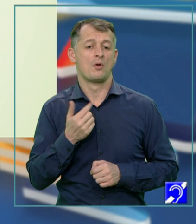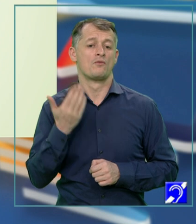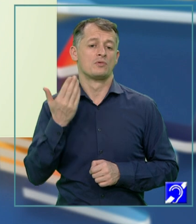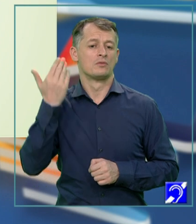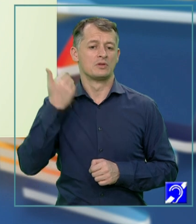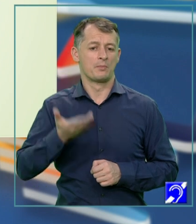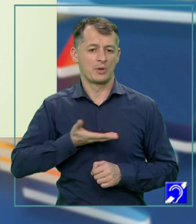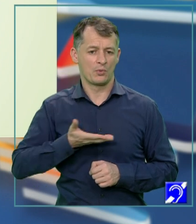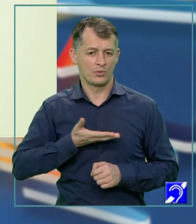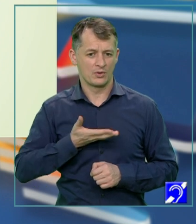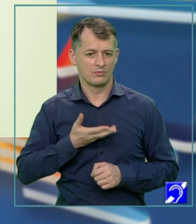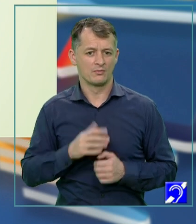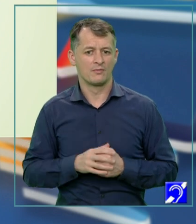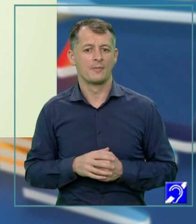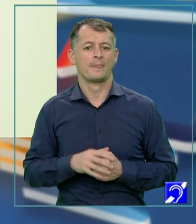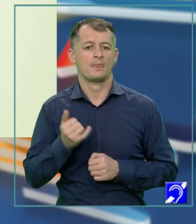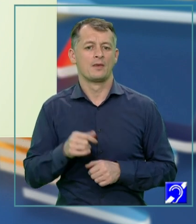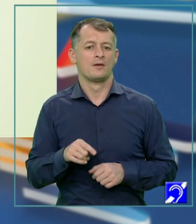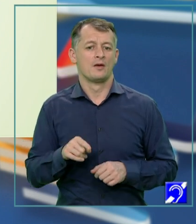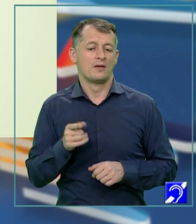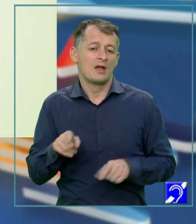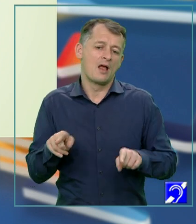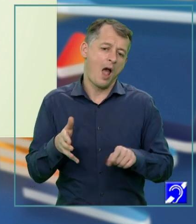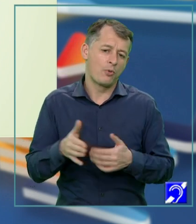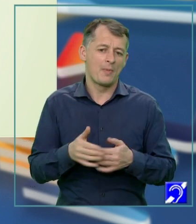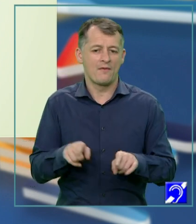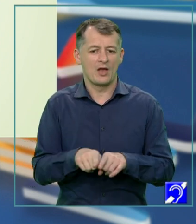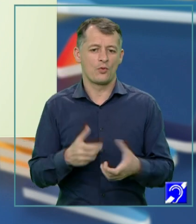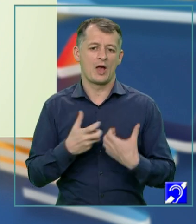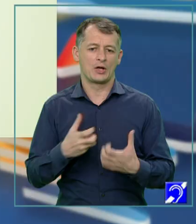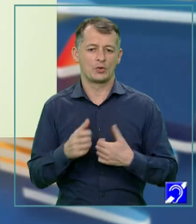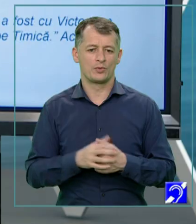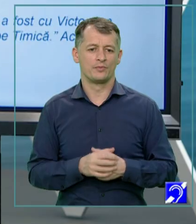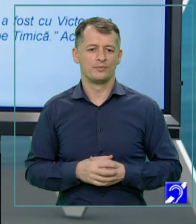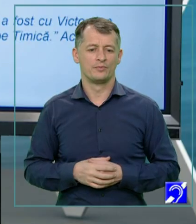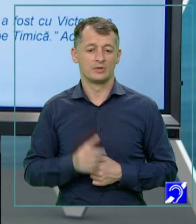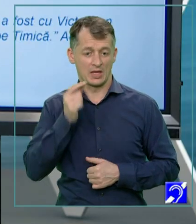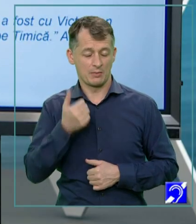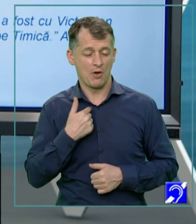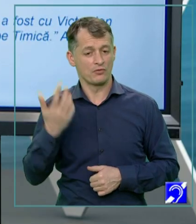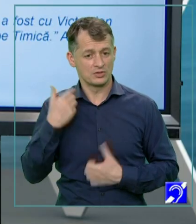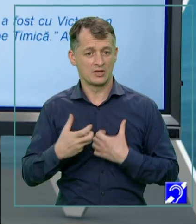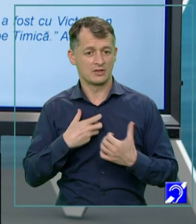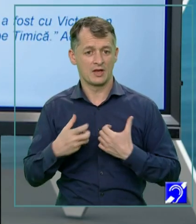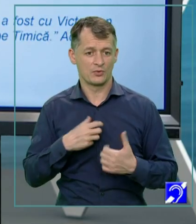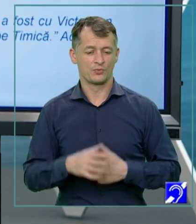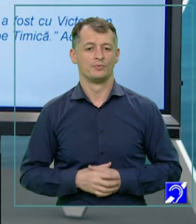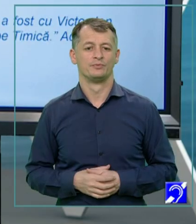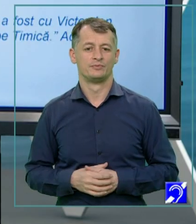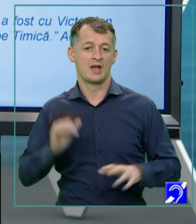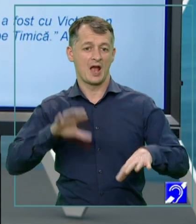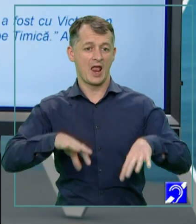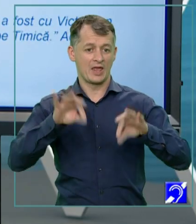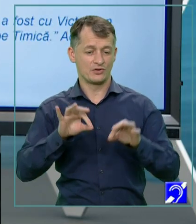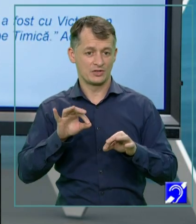ani, între 1990 și 1912, la Teatrul Național din Iași. Așadar, alegerea profesiunii